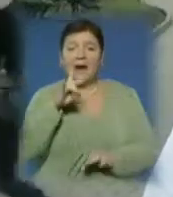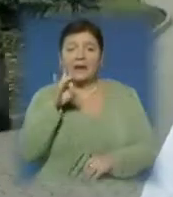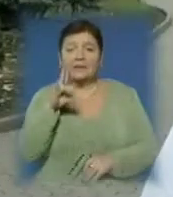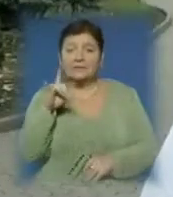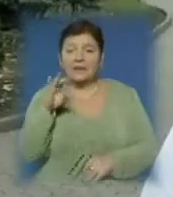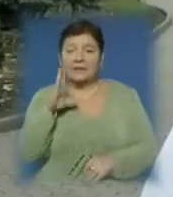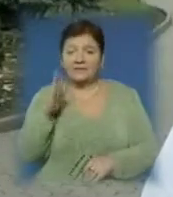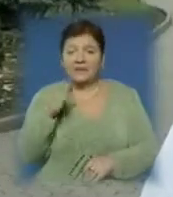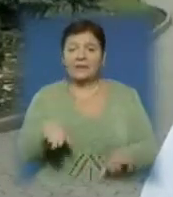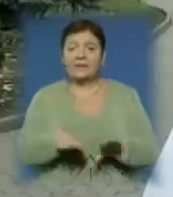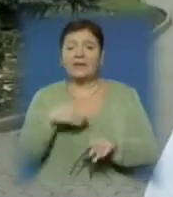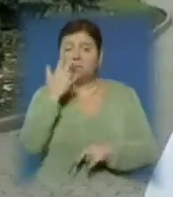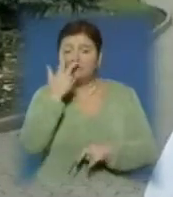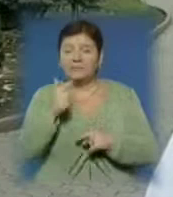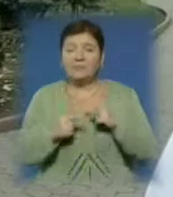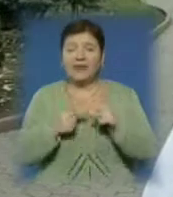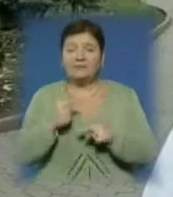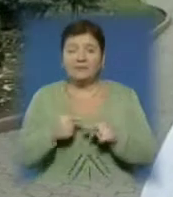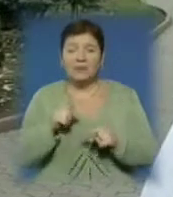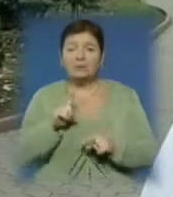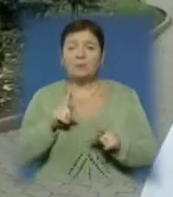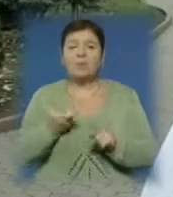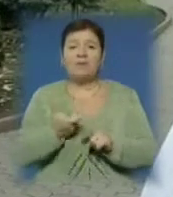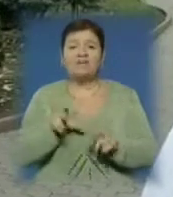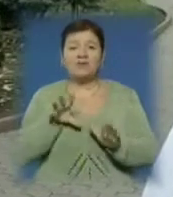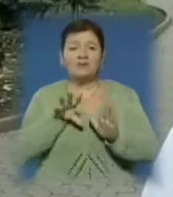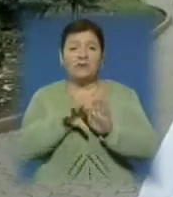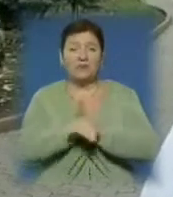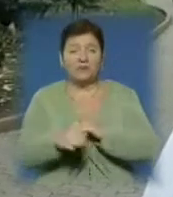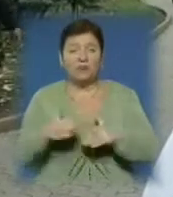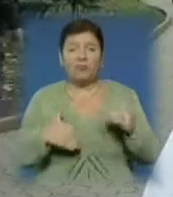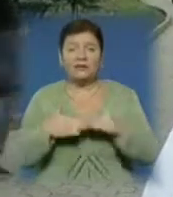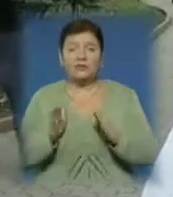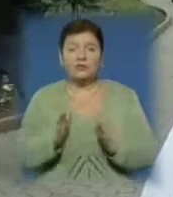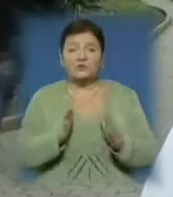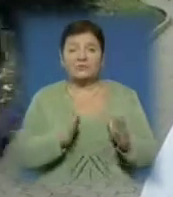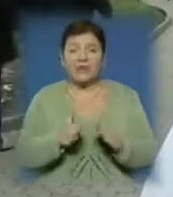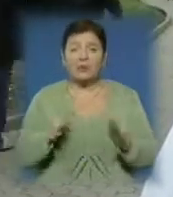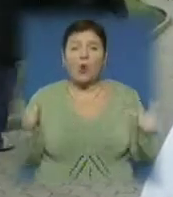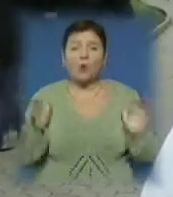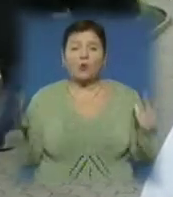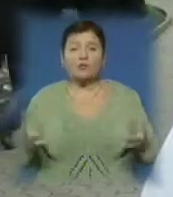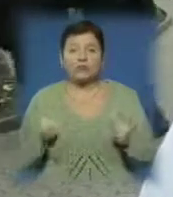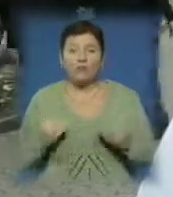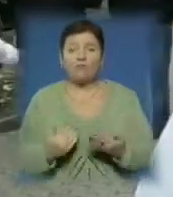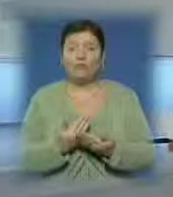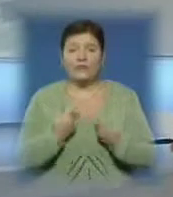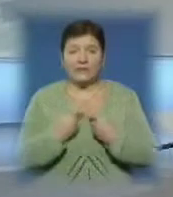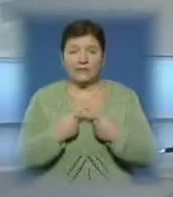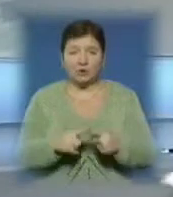навички для того, щоб більше втілювати в практичну систему охорони здоров'я таких новітніх технологій.